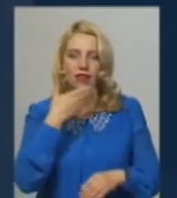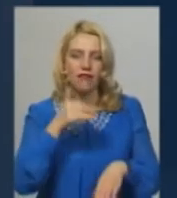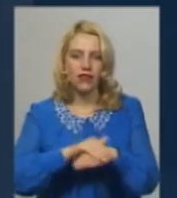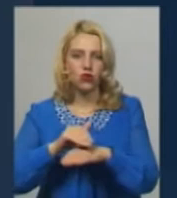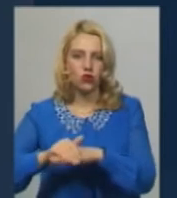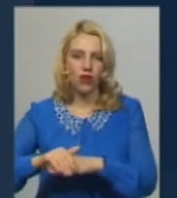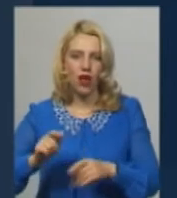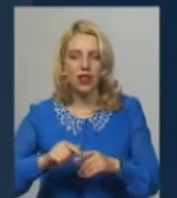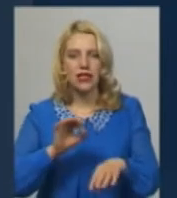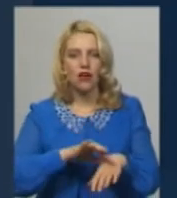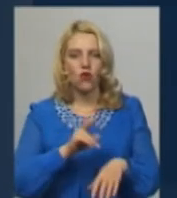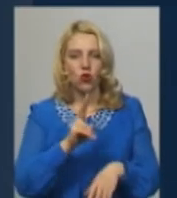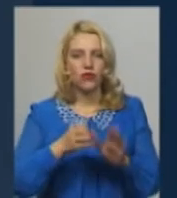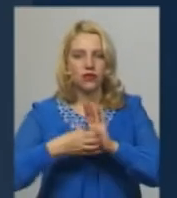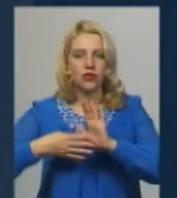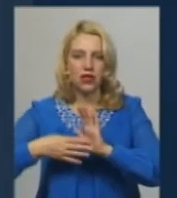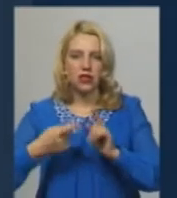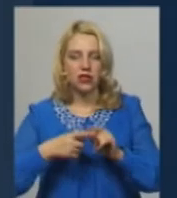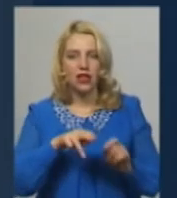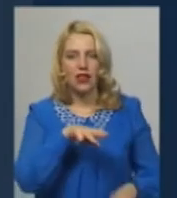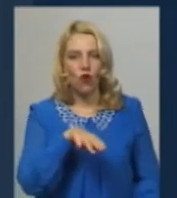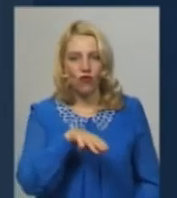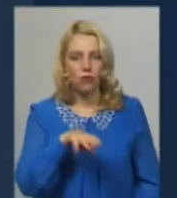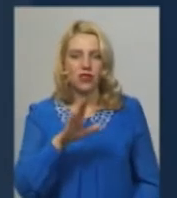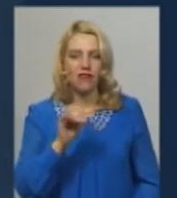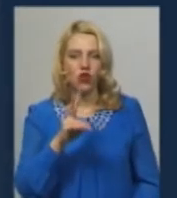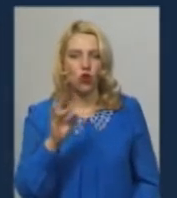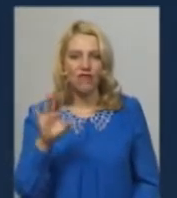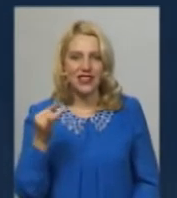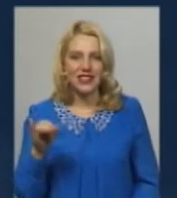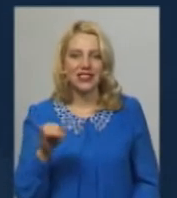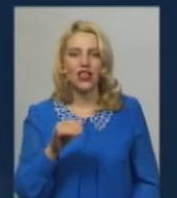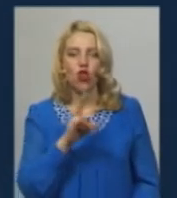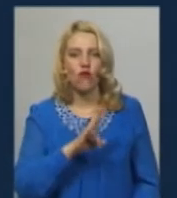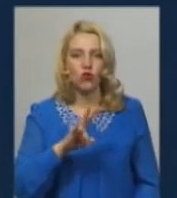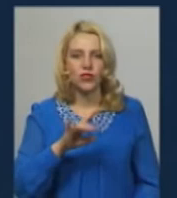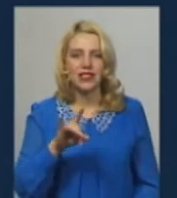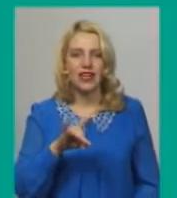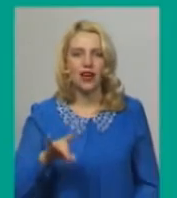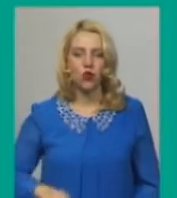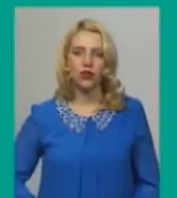захворювання на ковід-19 у Теофіпольському, Віньковецькому та Новоушицькому районах.